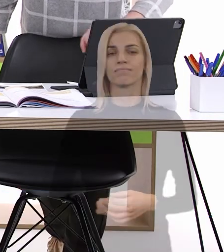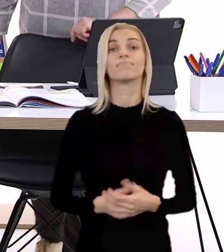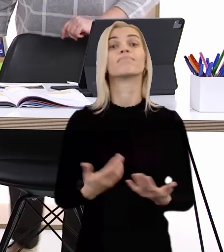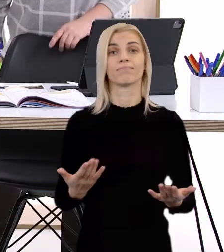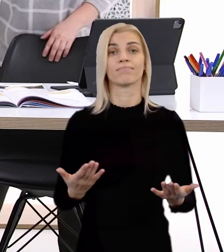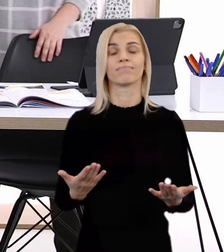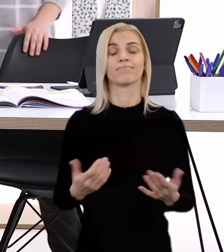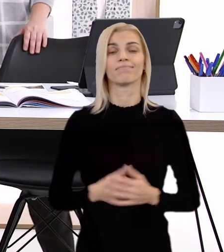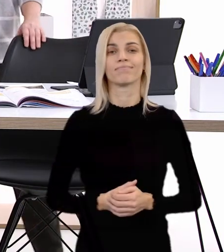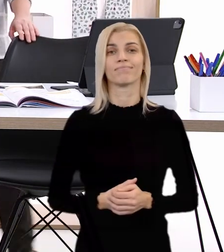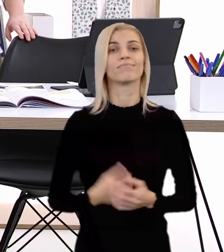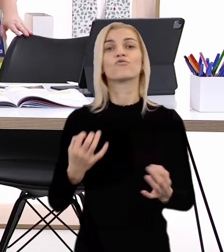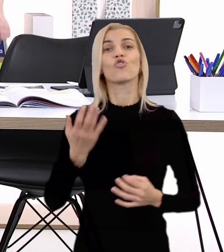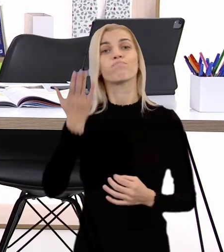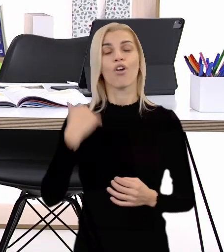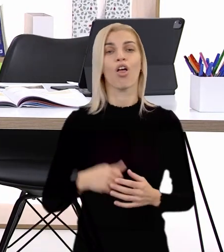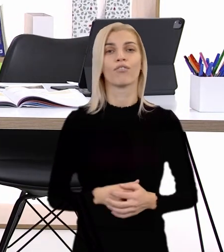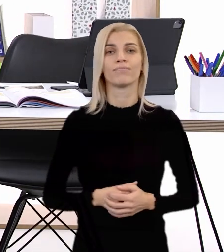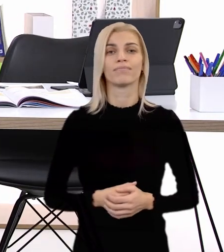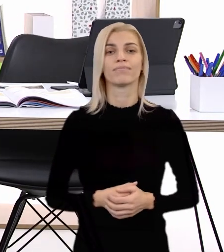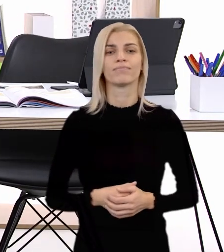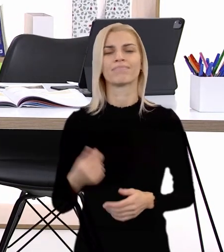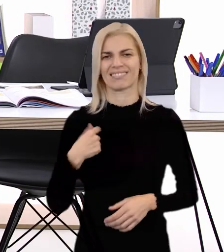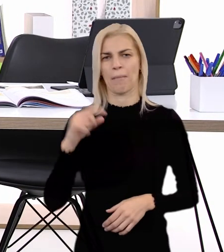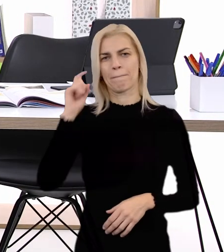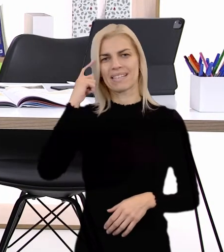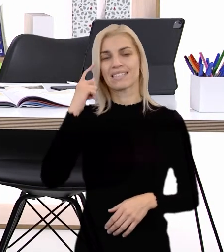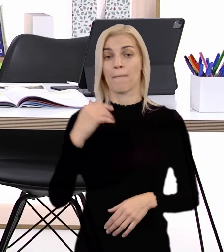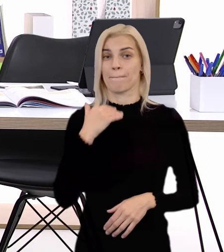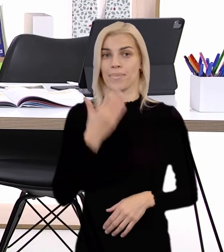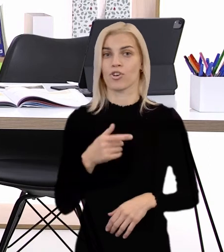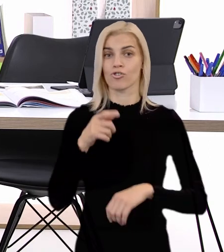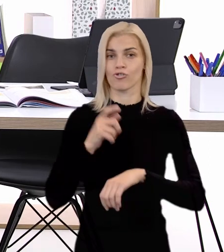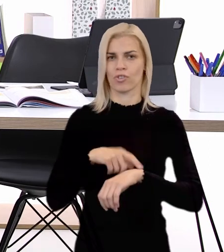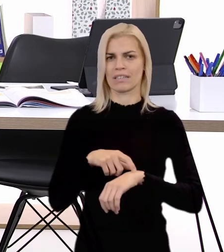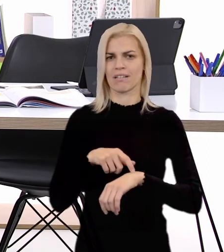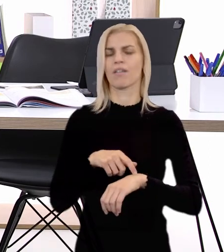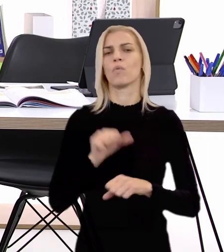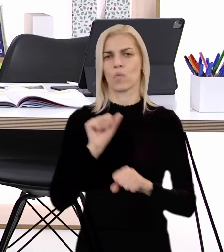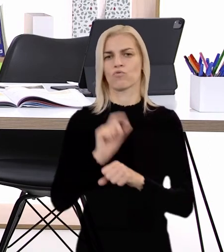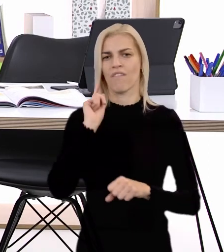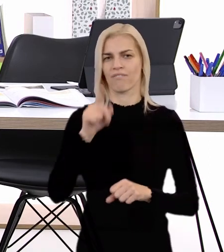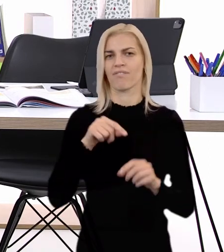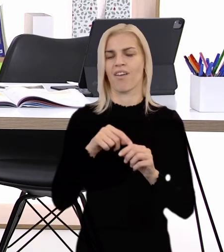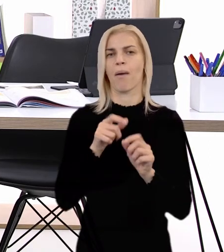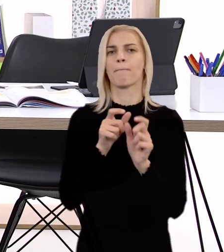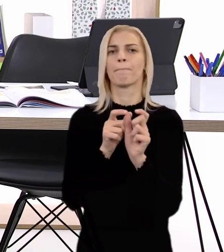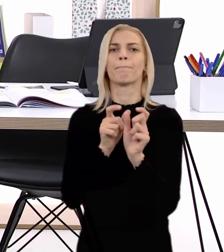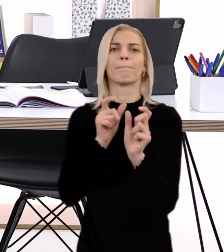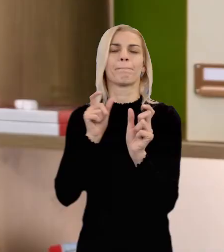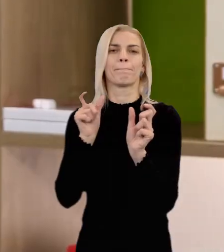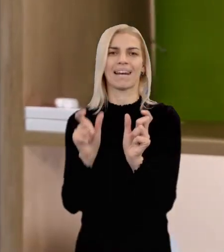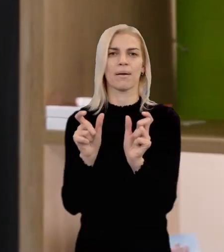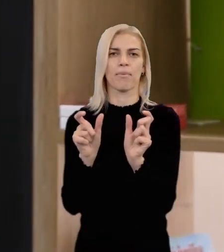Tak čo? Čo to bolo? Ja si myslím, že po tejto hodine už viete, že to sú prípony.